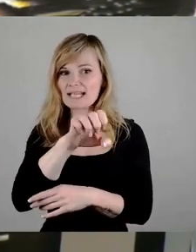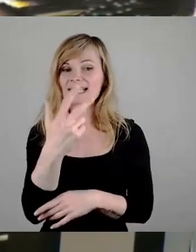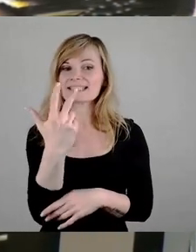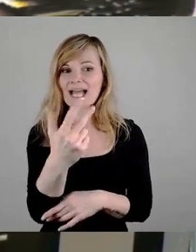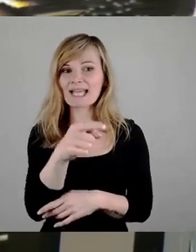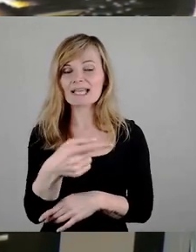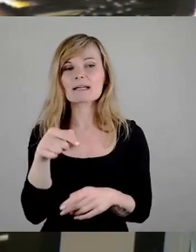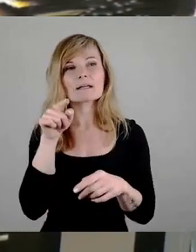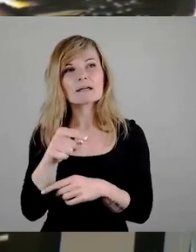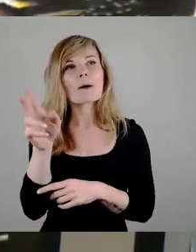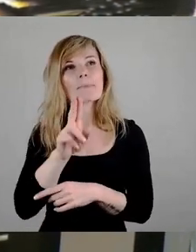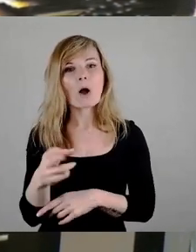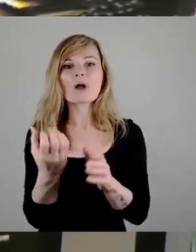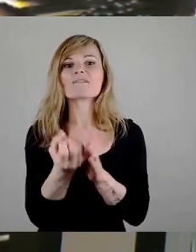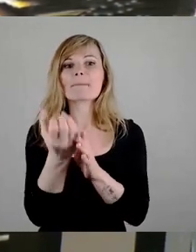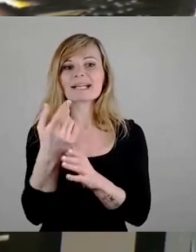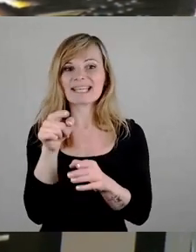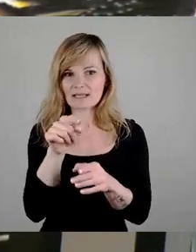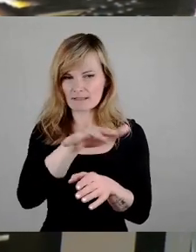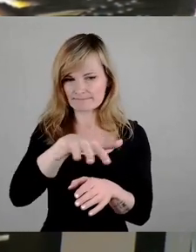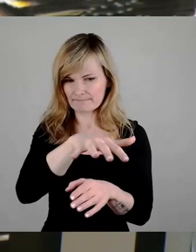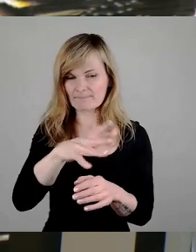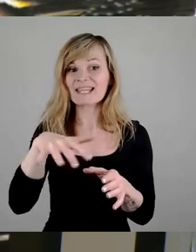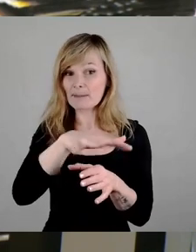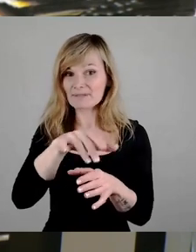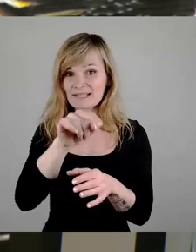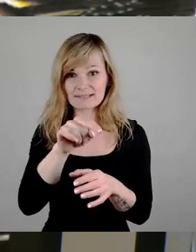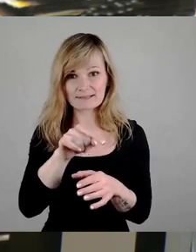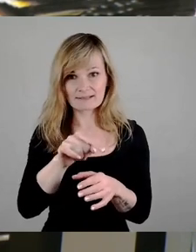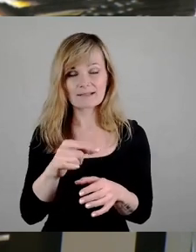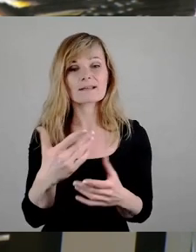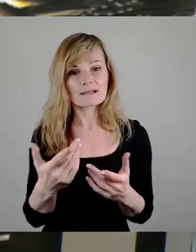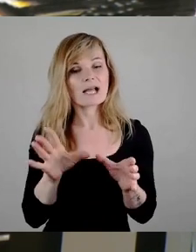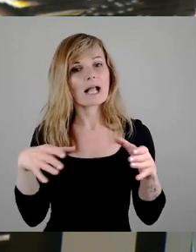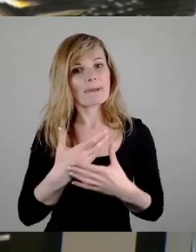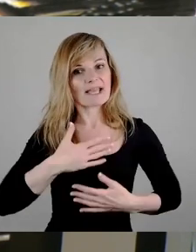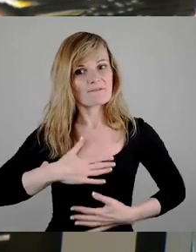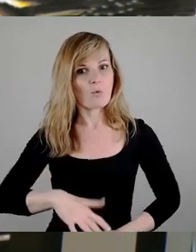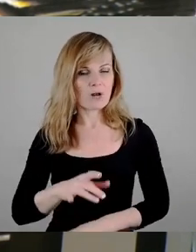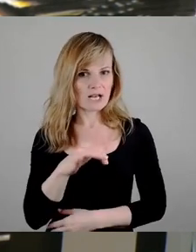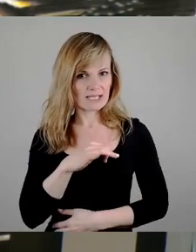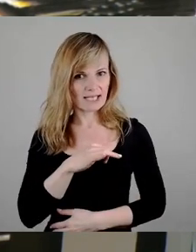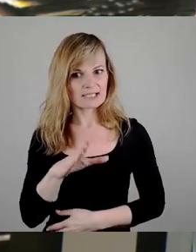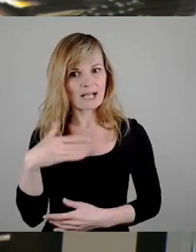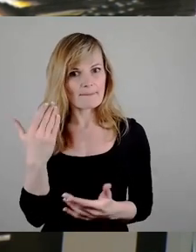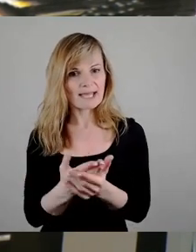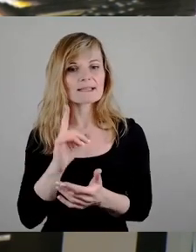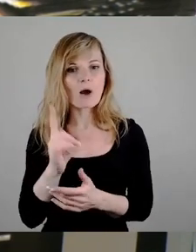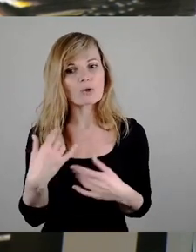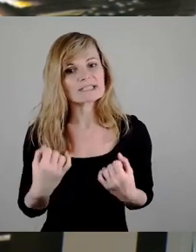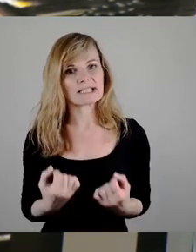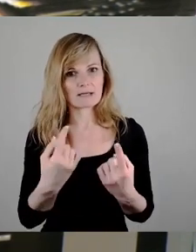Fabrik. Das ist dieses Gebiet, was wir mit Gemeinwohlinteressen am Ende auch sichern wollen.